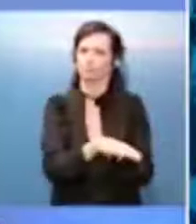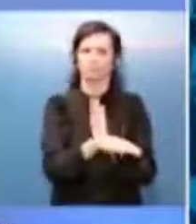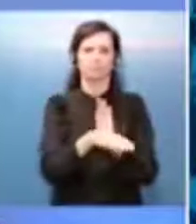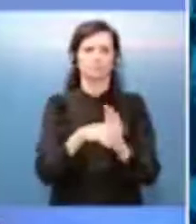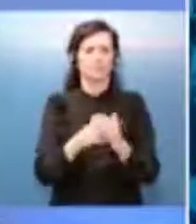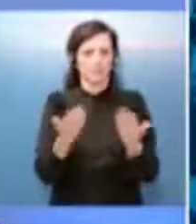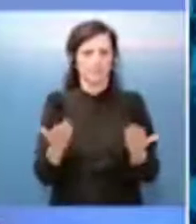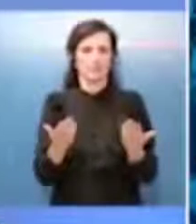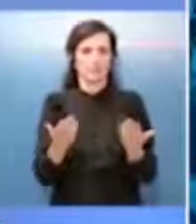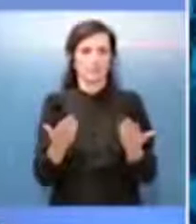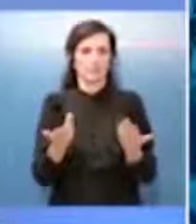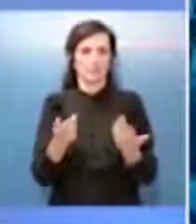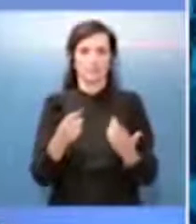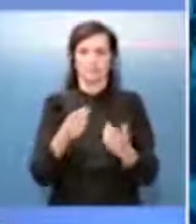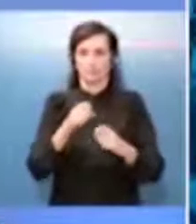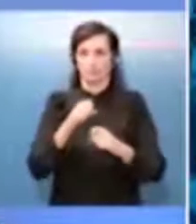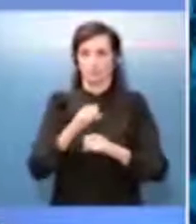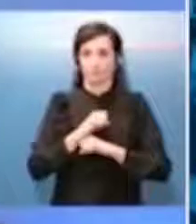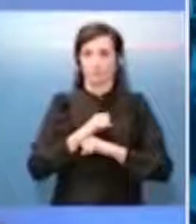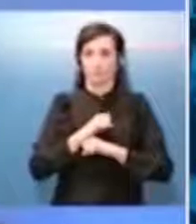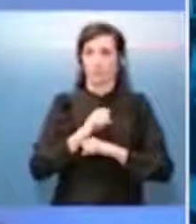fatto bene Draghi a lanciare questa provocazione?